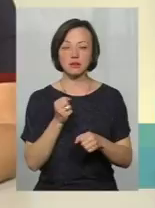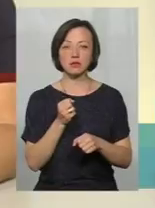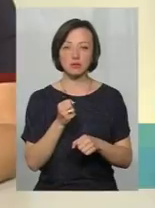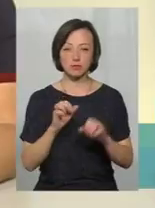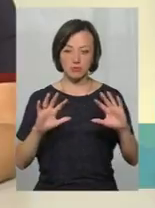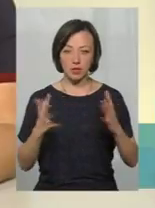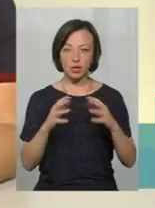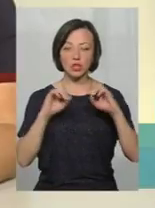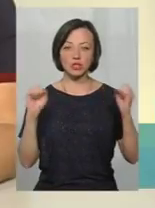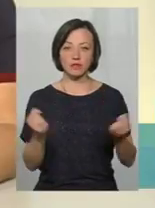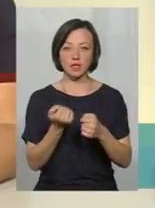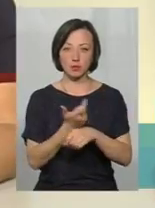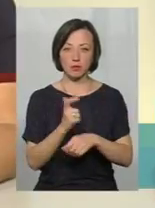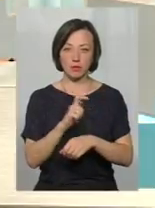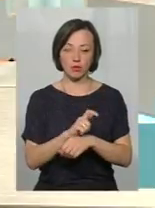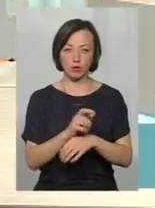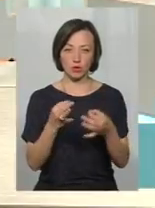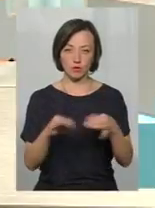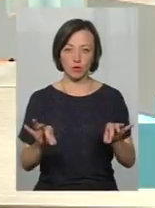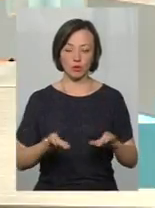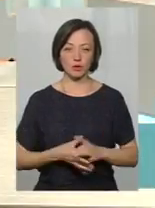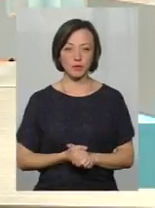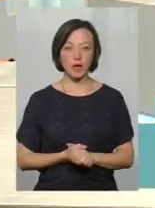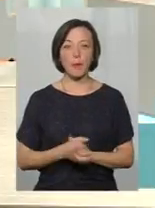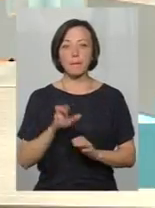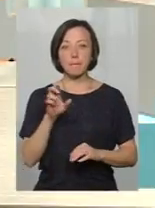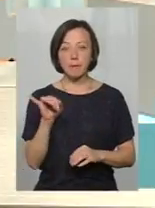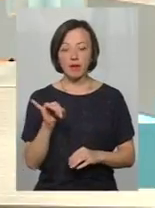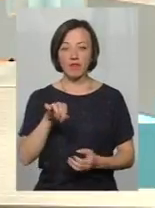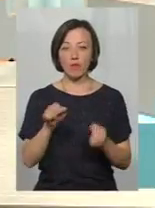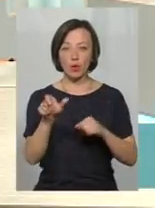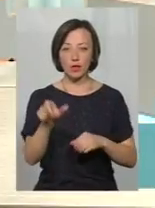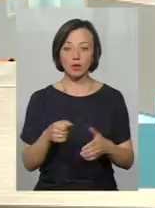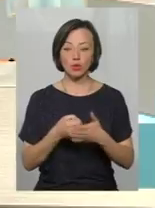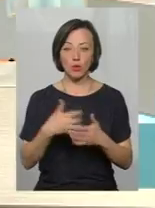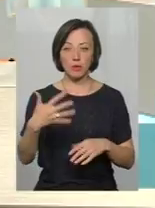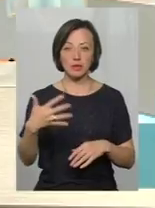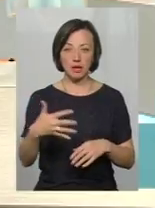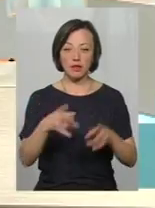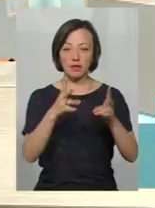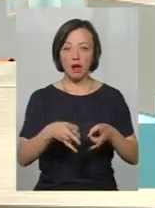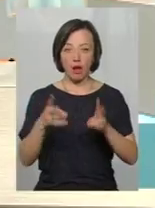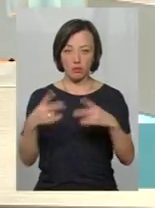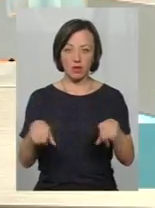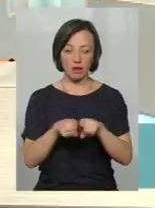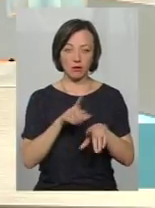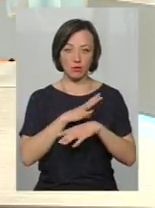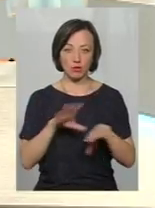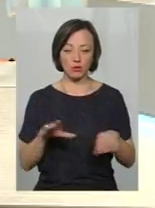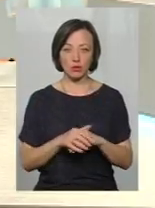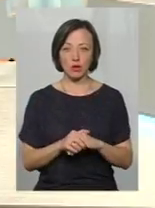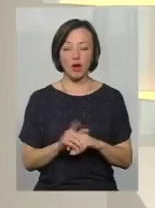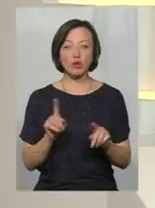через те, що швидкість руху понад дозволено. Якби водій просто рухався з швидкістю до 50, травм таких не було. А що